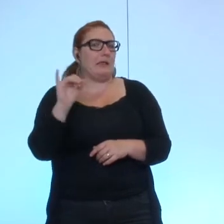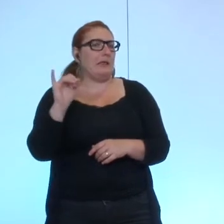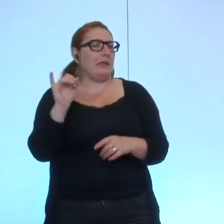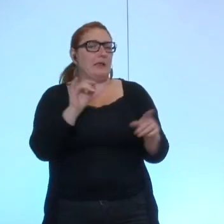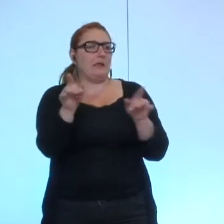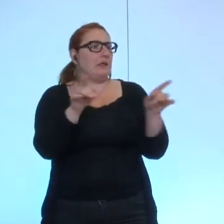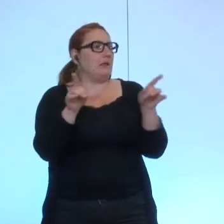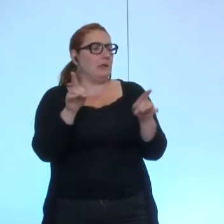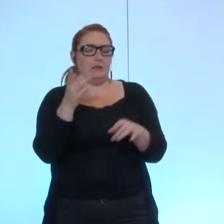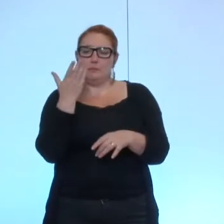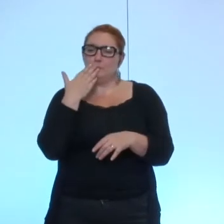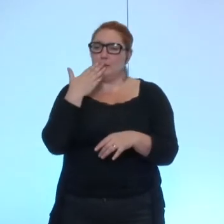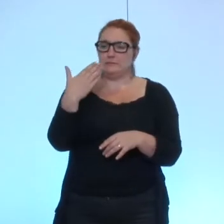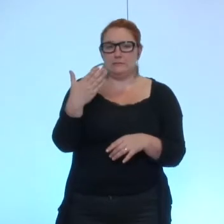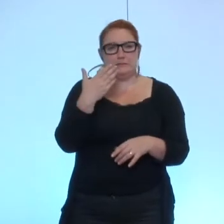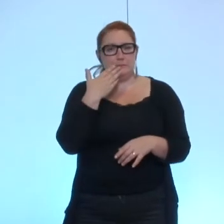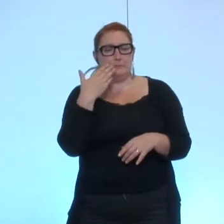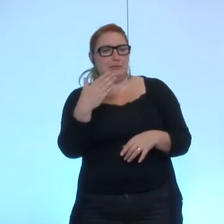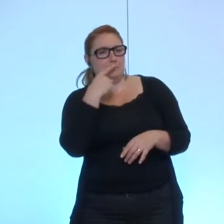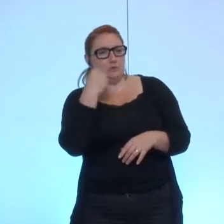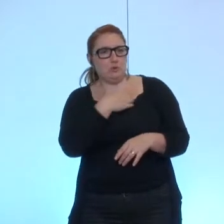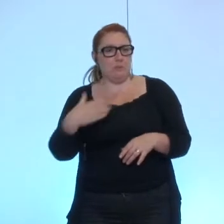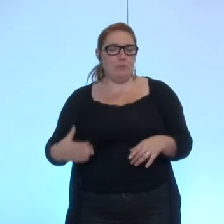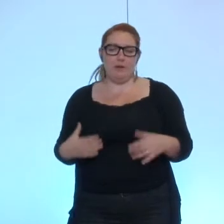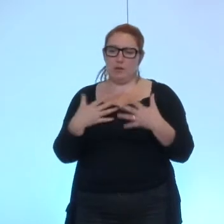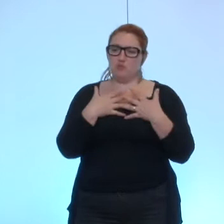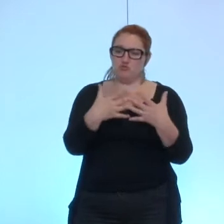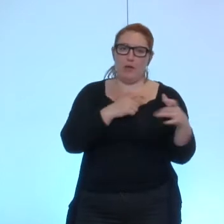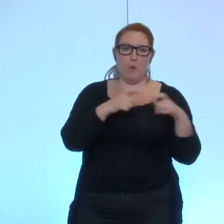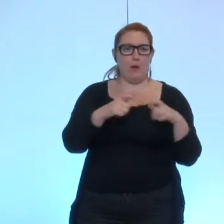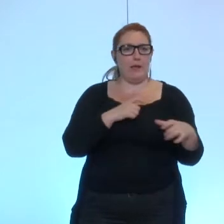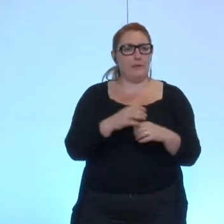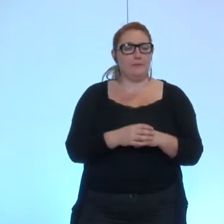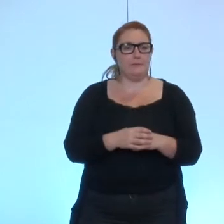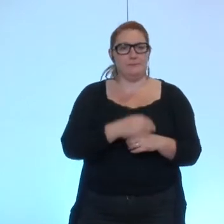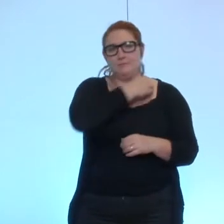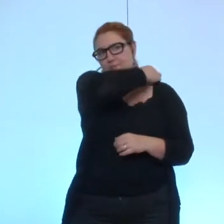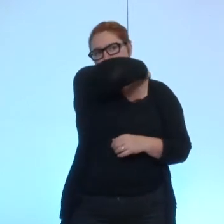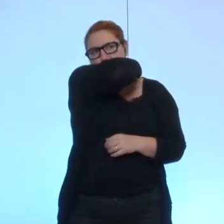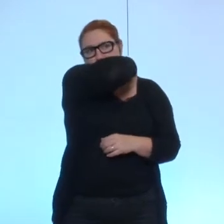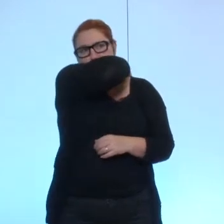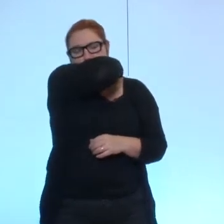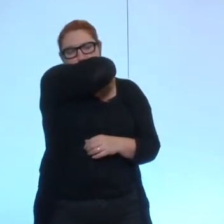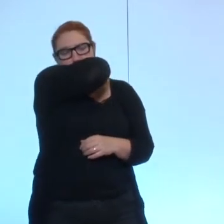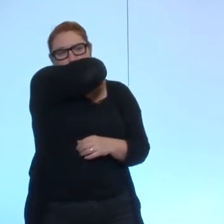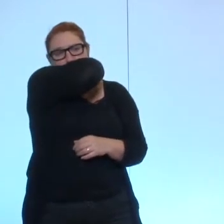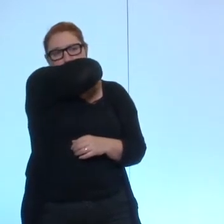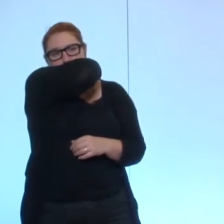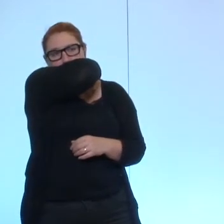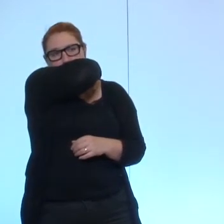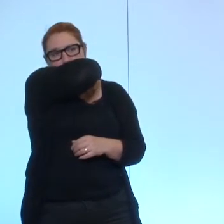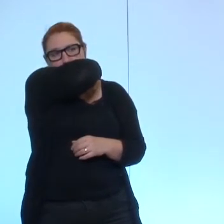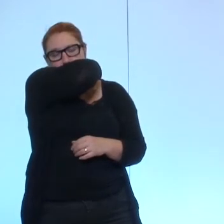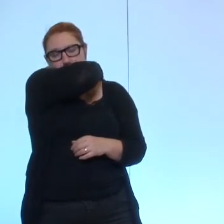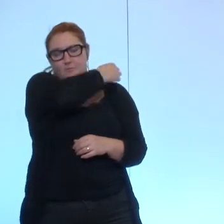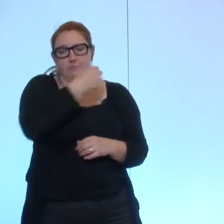merci monsieur le maire chers collègues donc à travers cette délibération il